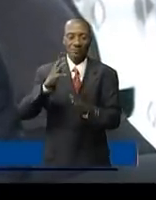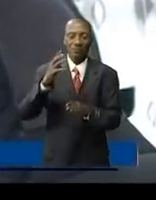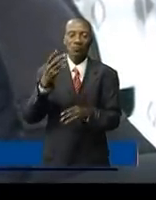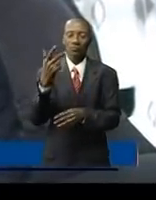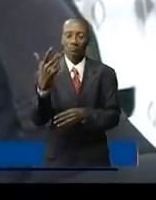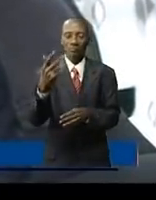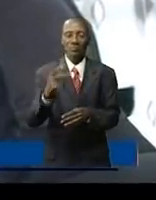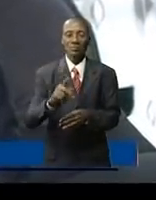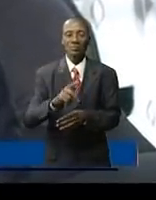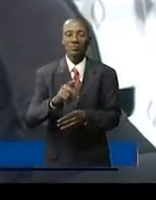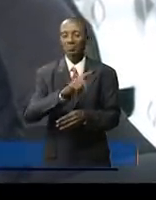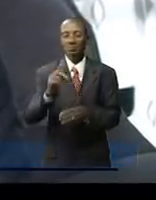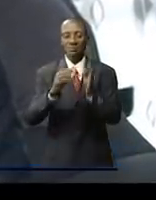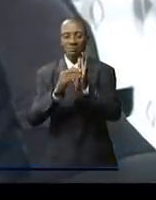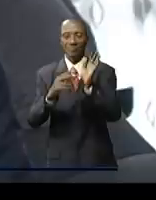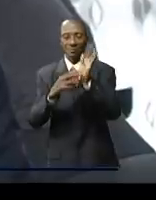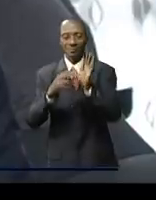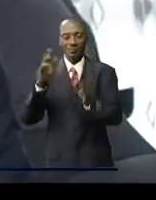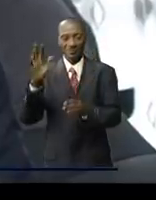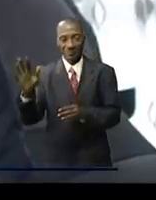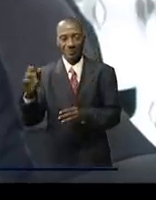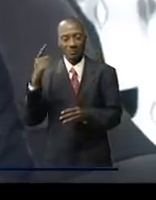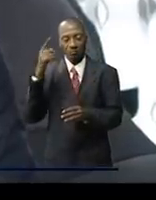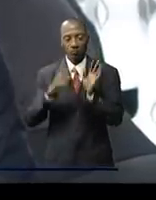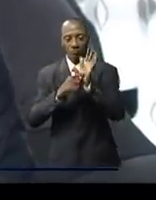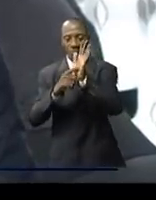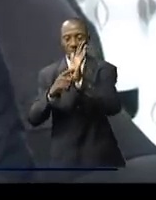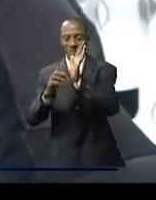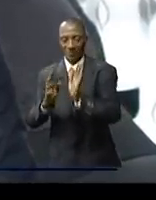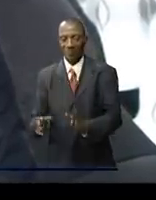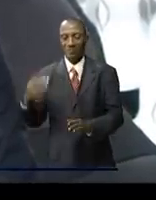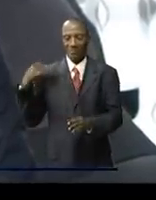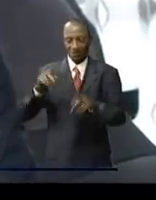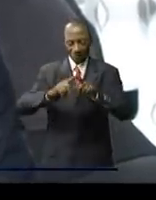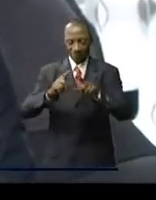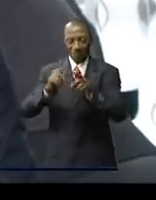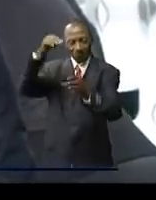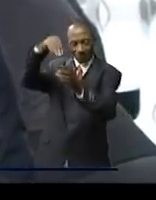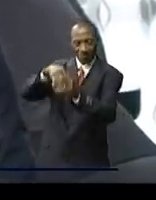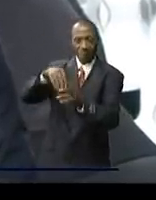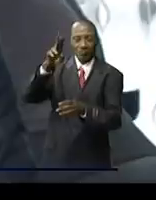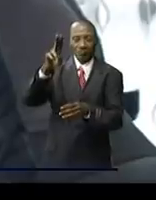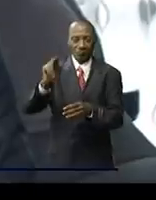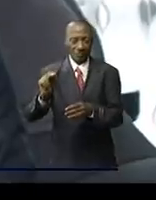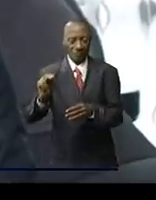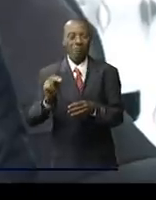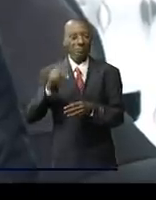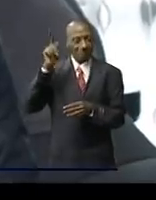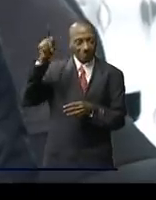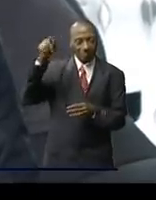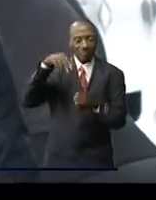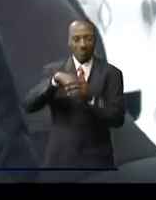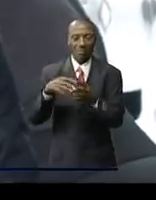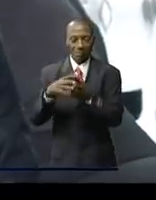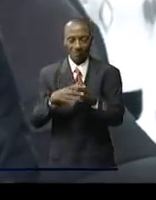sur la représentation des États auprès des organisations internationales Donc c'est sur base de cette convention qui prévoit en vertu du droit